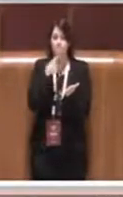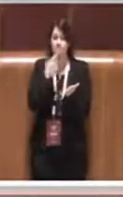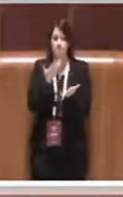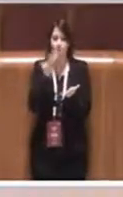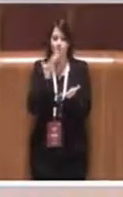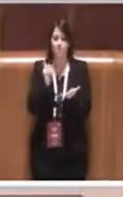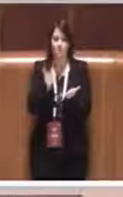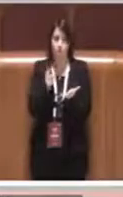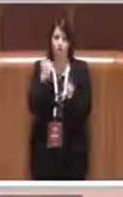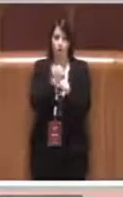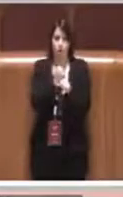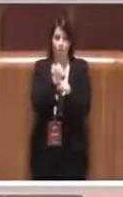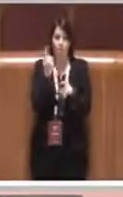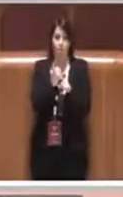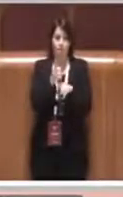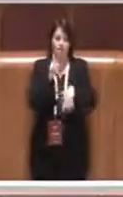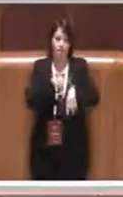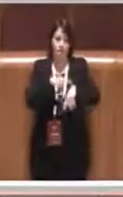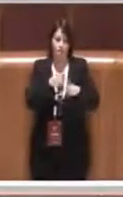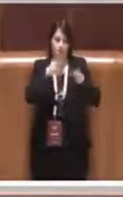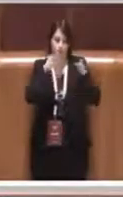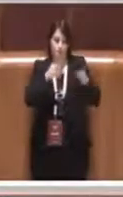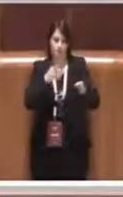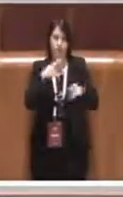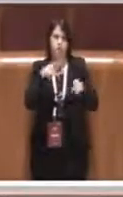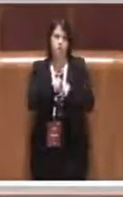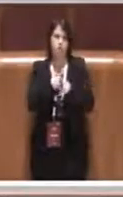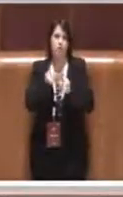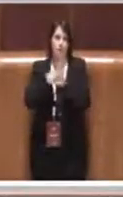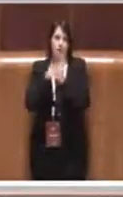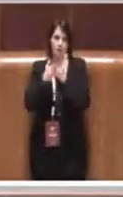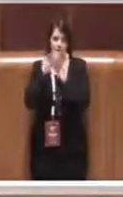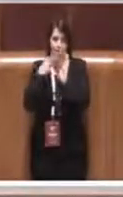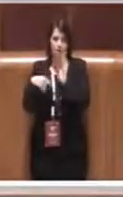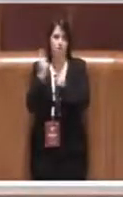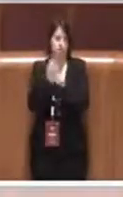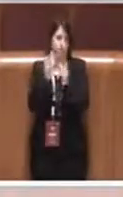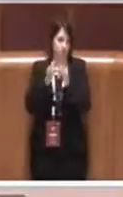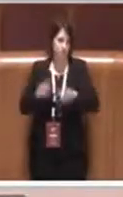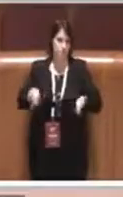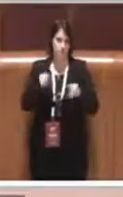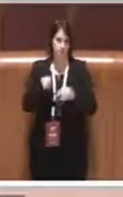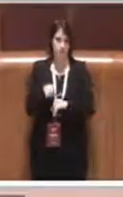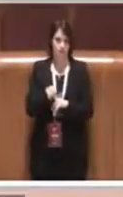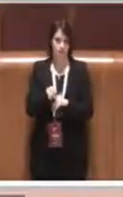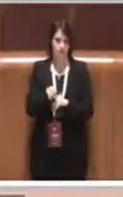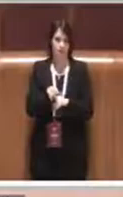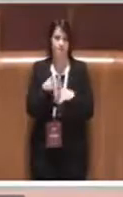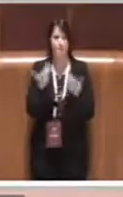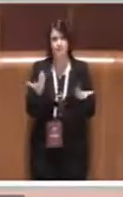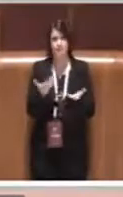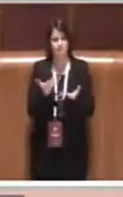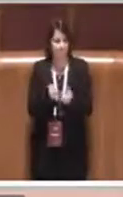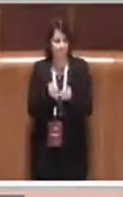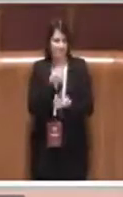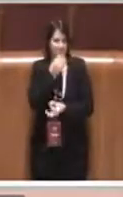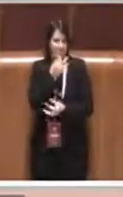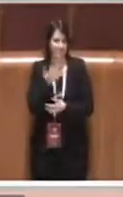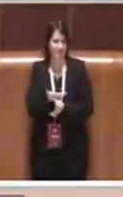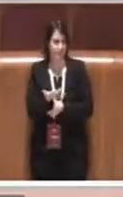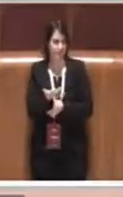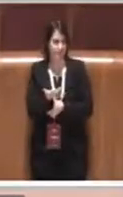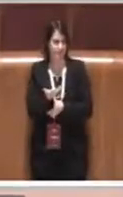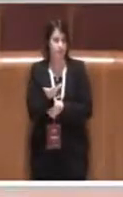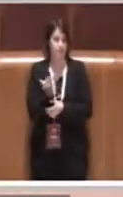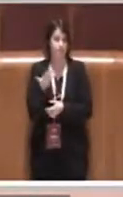legge per la conclusione dei procedimenti amministrativi. Che vuol dire in sostanza? Questo nel corso